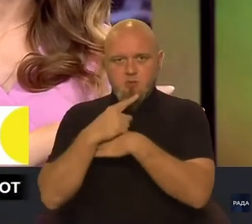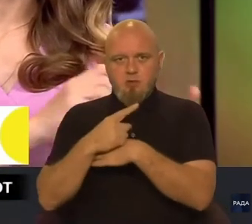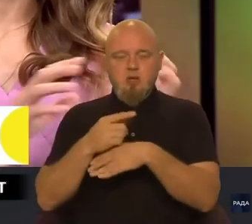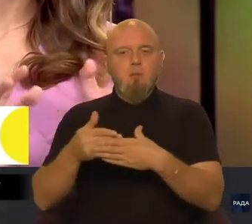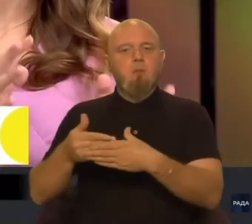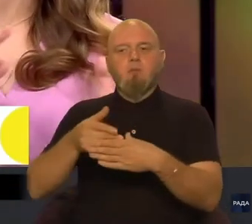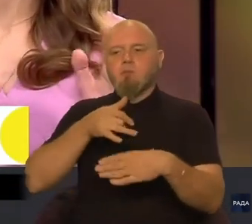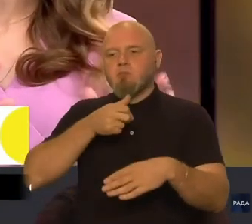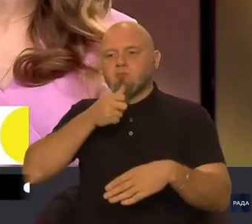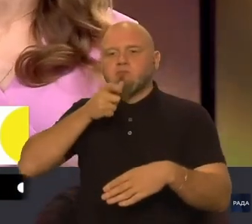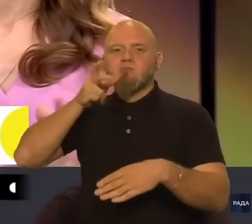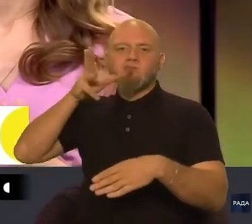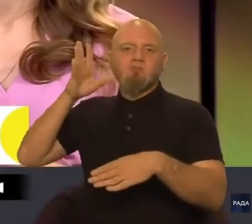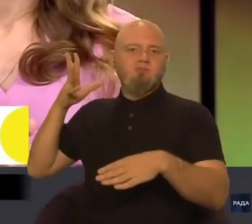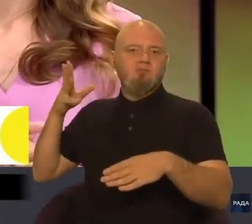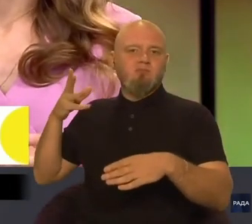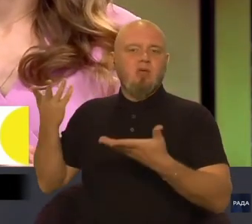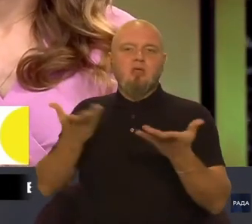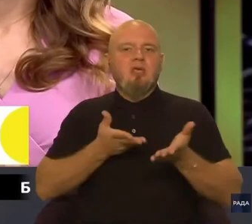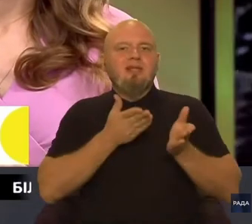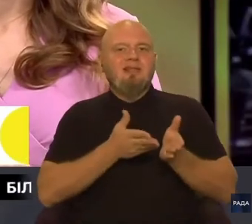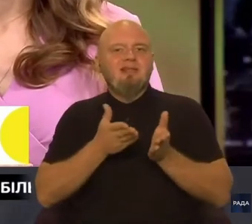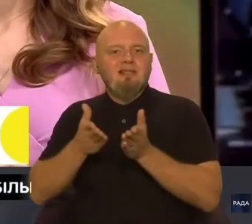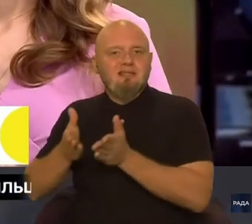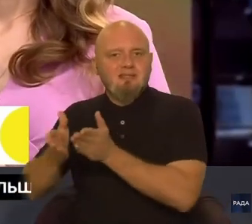попередніх років, які хоча б тенденції?